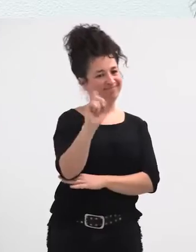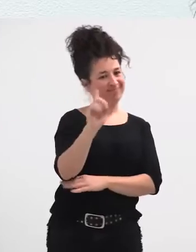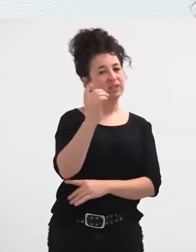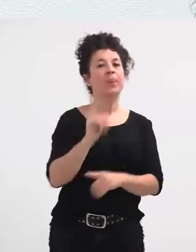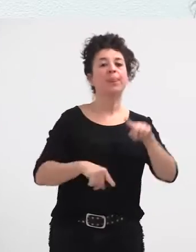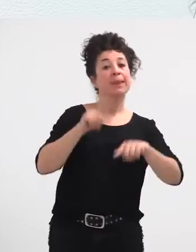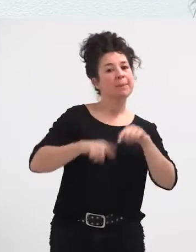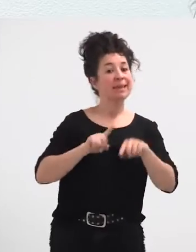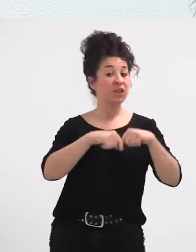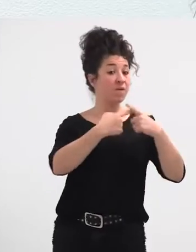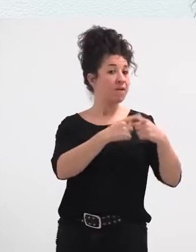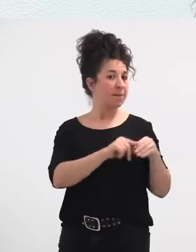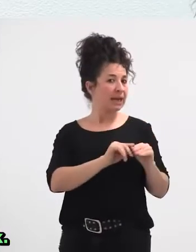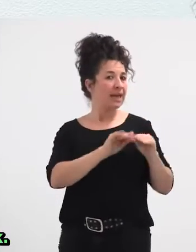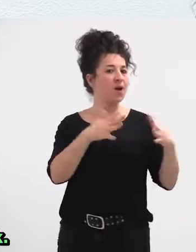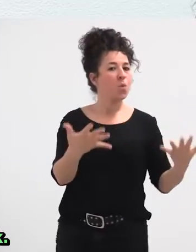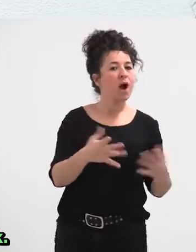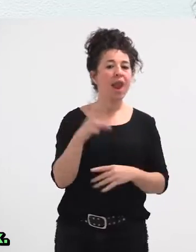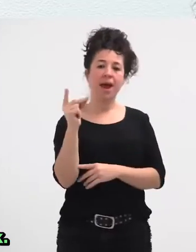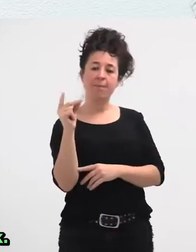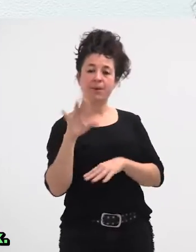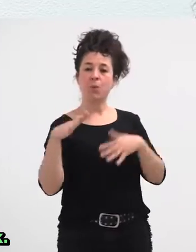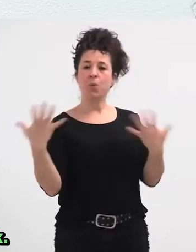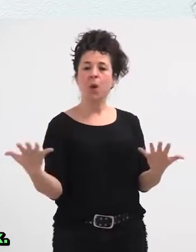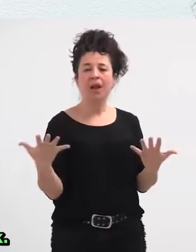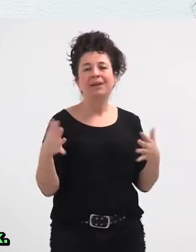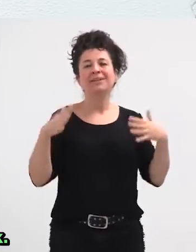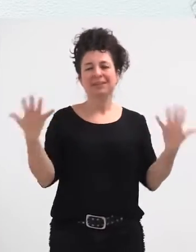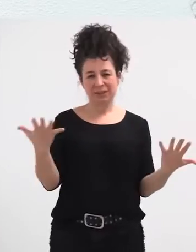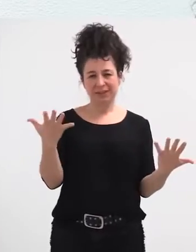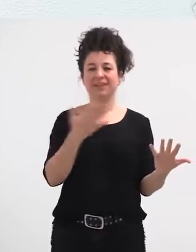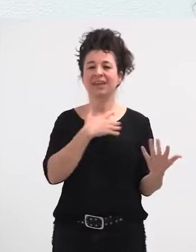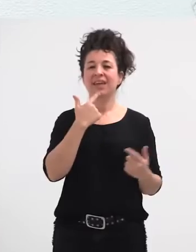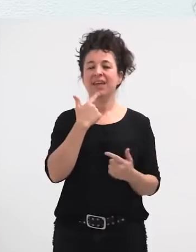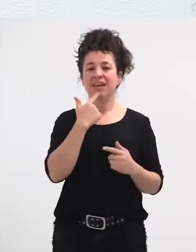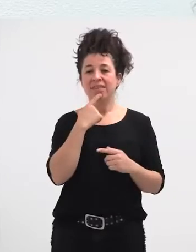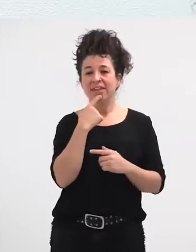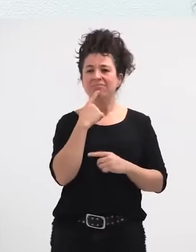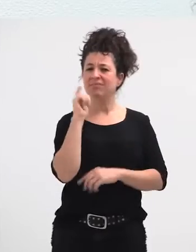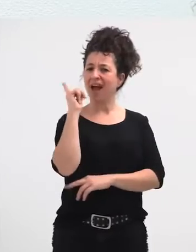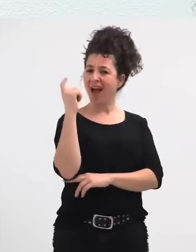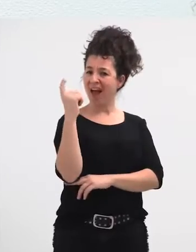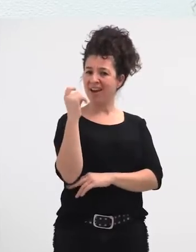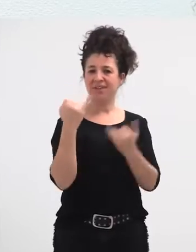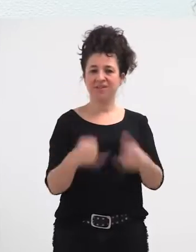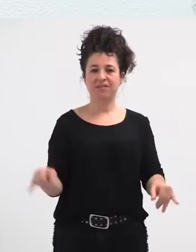badaukazu, alako zera baldin badaukazu, du, orduan abek, alardea ez da jaibat bakarrik, ez? bat beste gauza asko diren bezala, bada